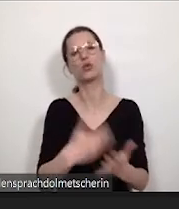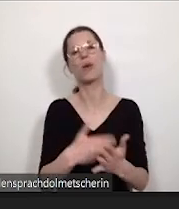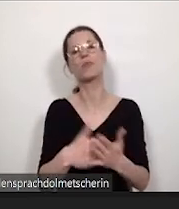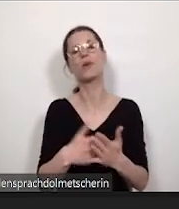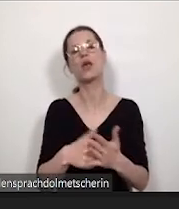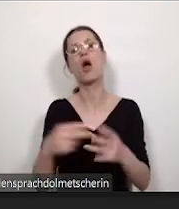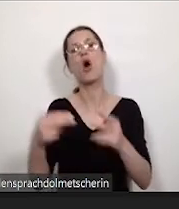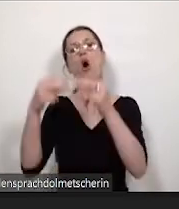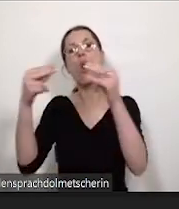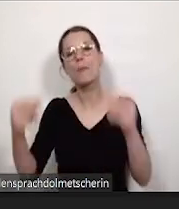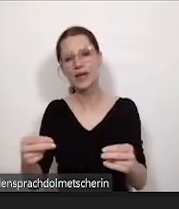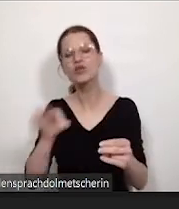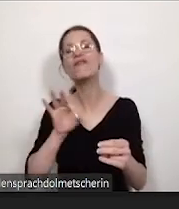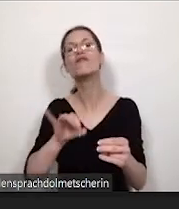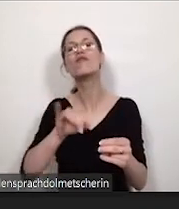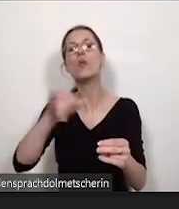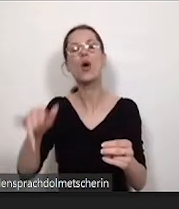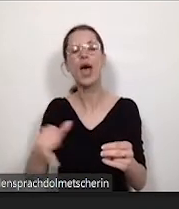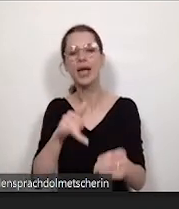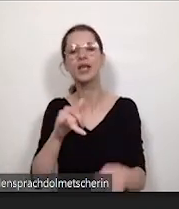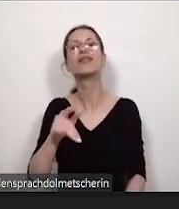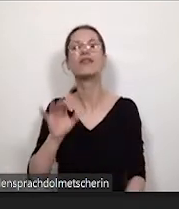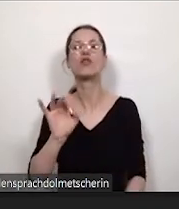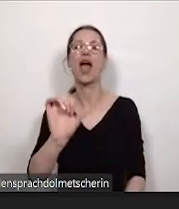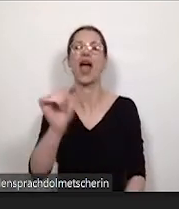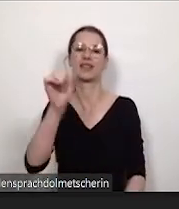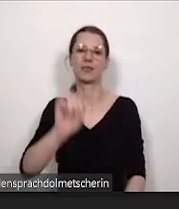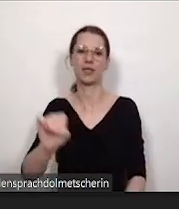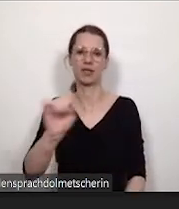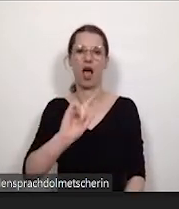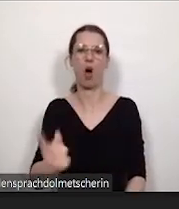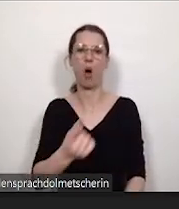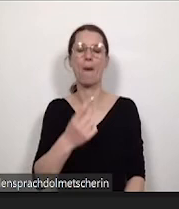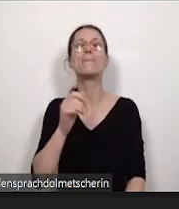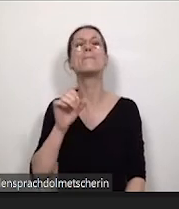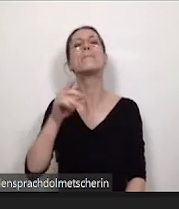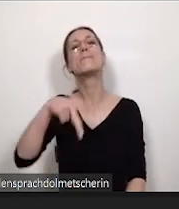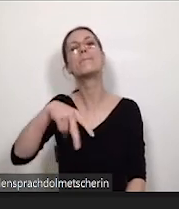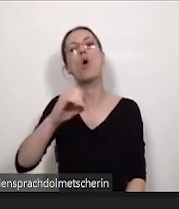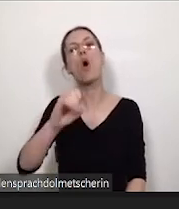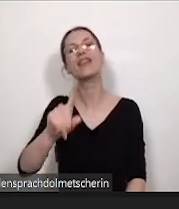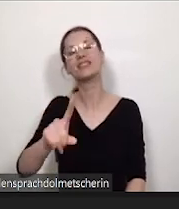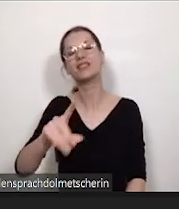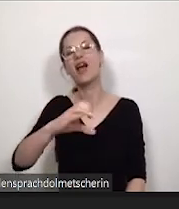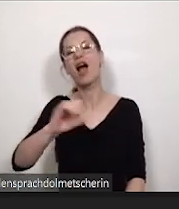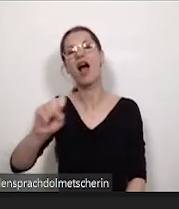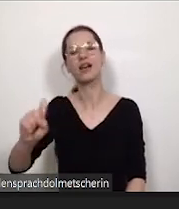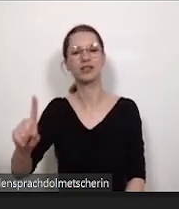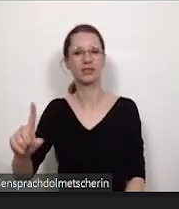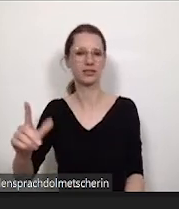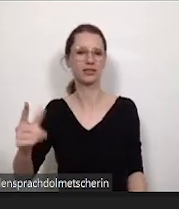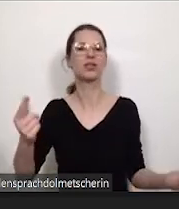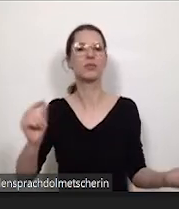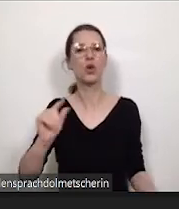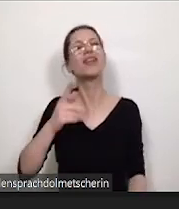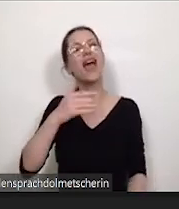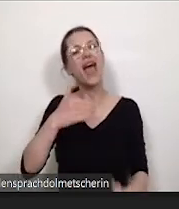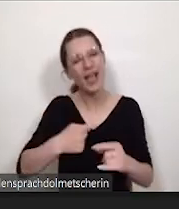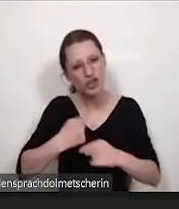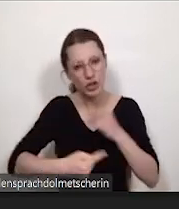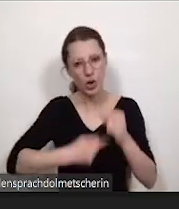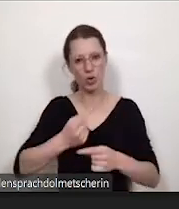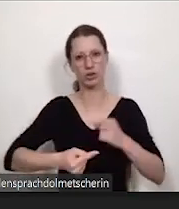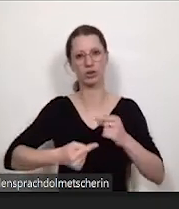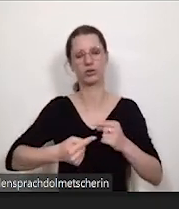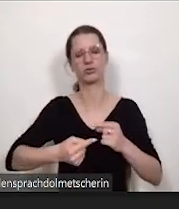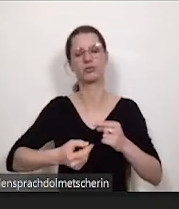Lolas erstes Semester. Es gibt einen Podcast bei dem genannten Projekt Digital Diversity über den Entstehungsprozess von Lola, denn